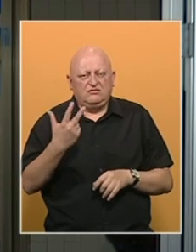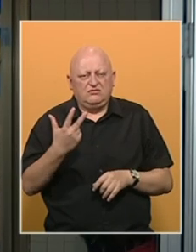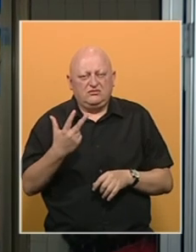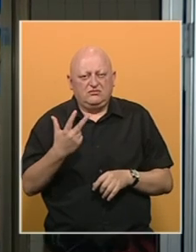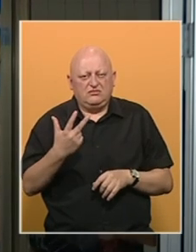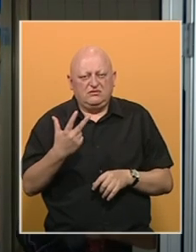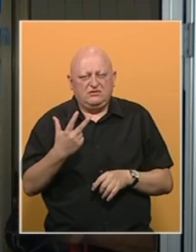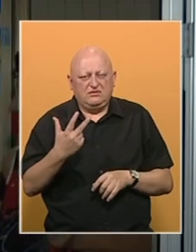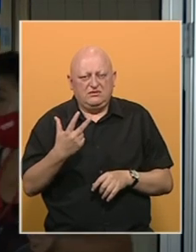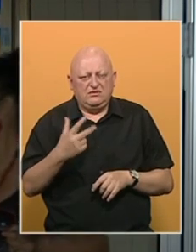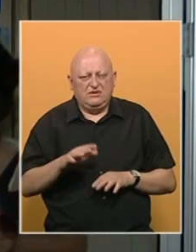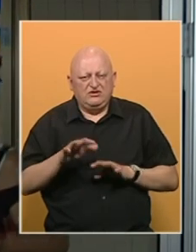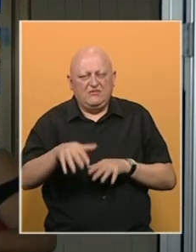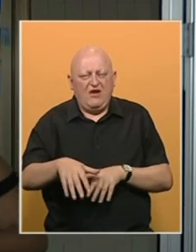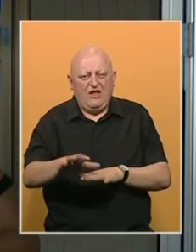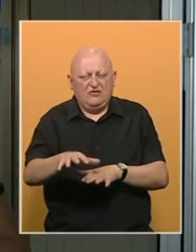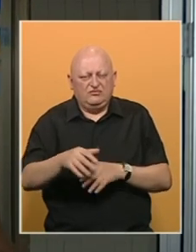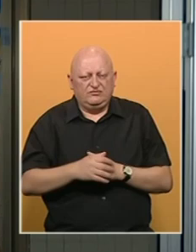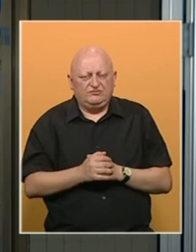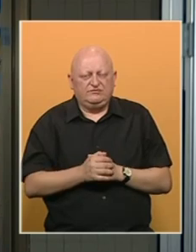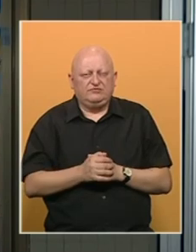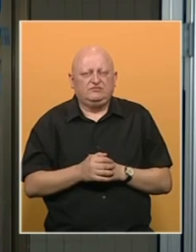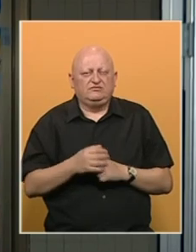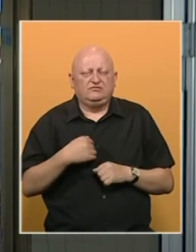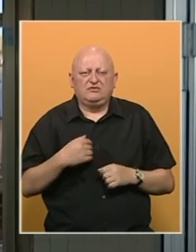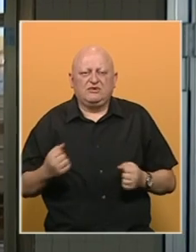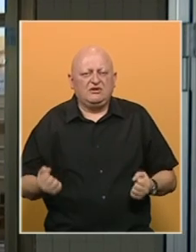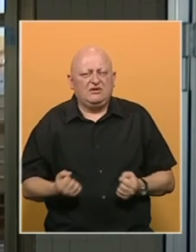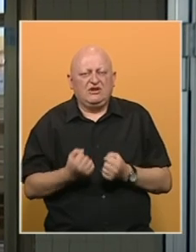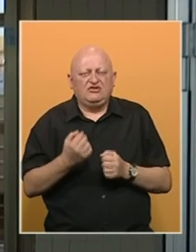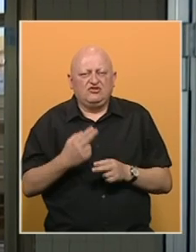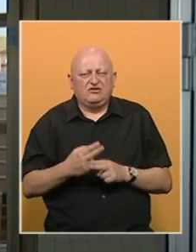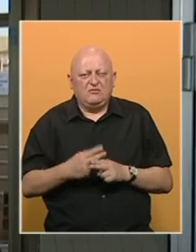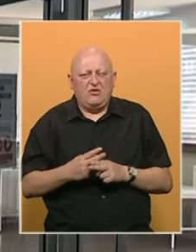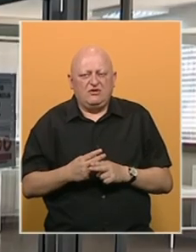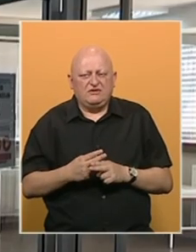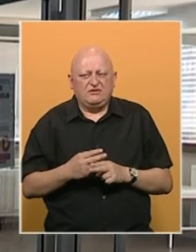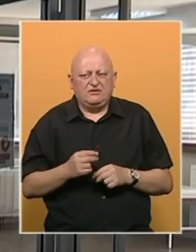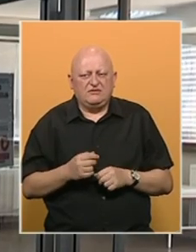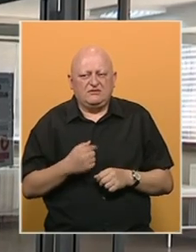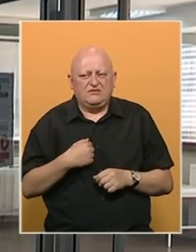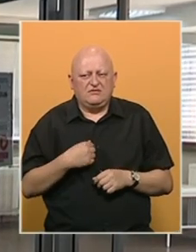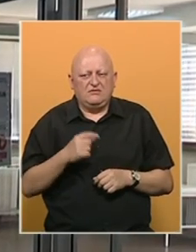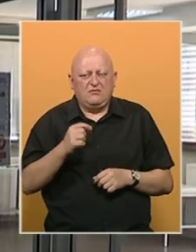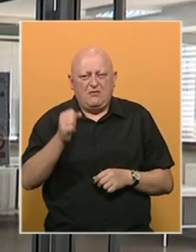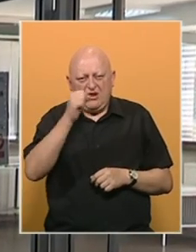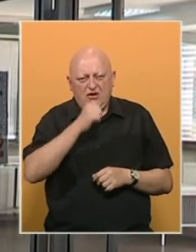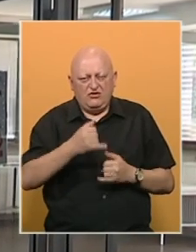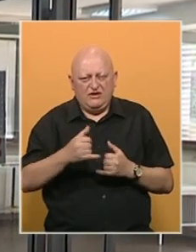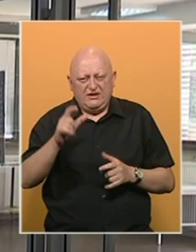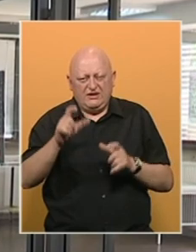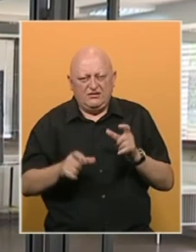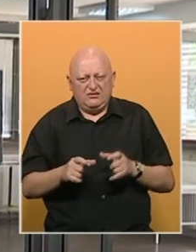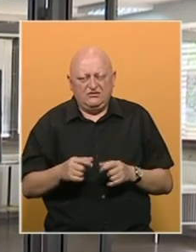fazi. Bila sam vrlo težak bolesnik. Ja sam malo ljuta na građane,